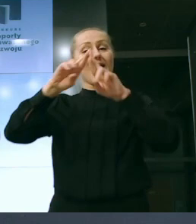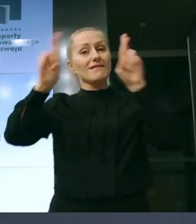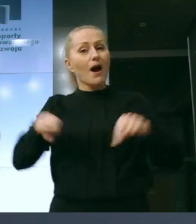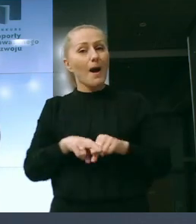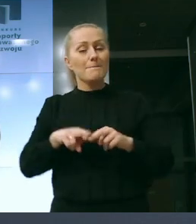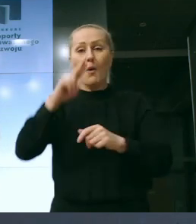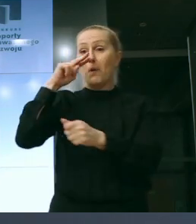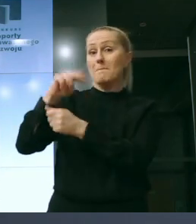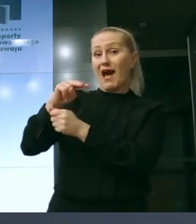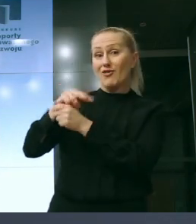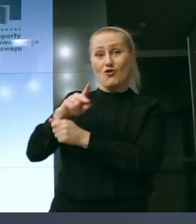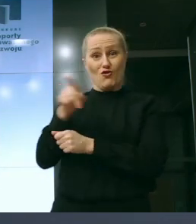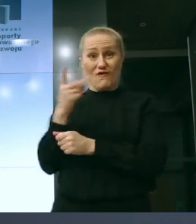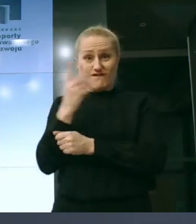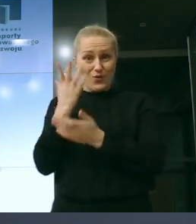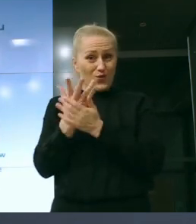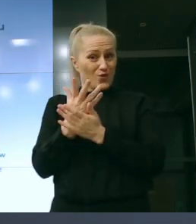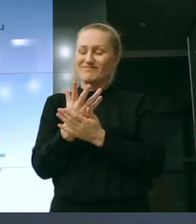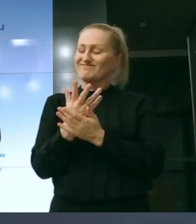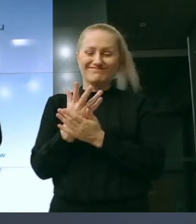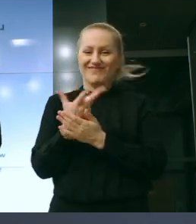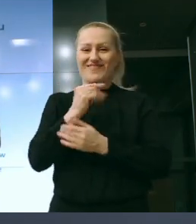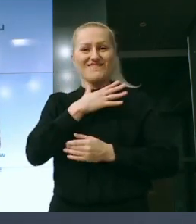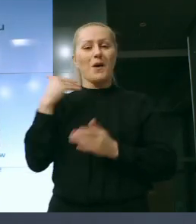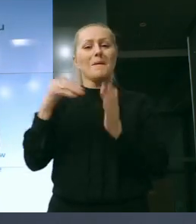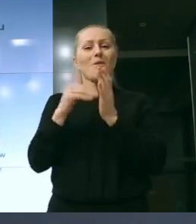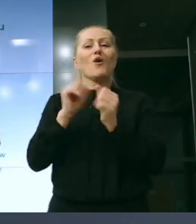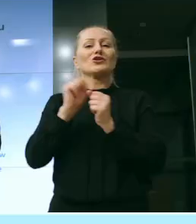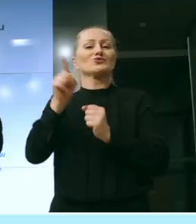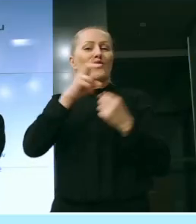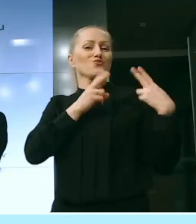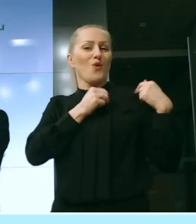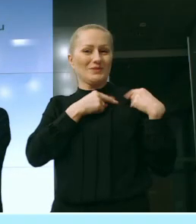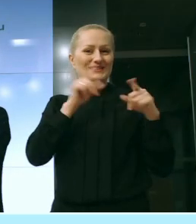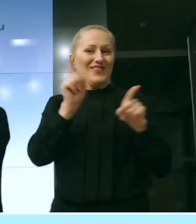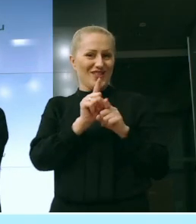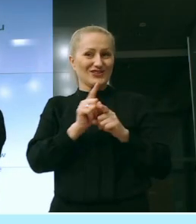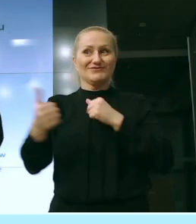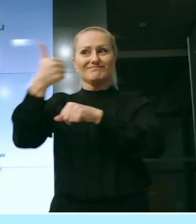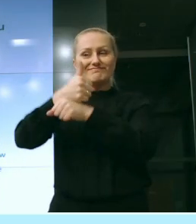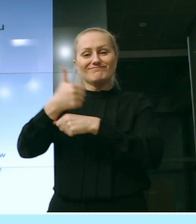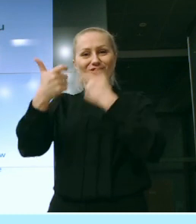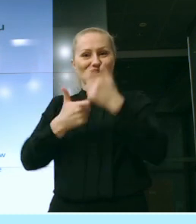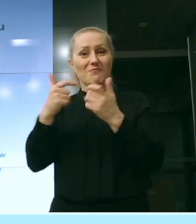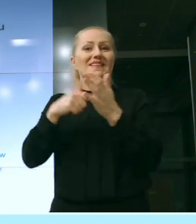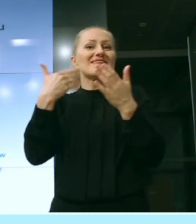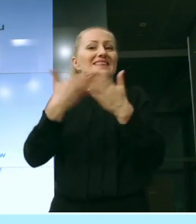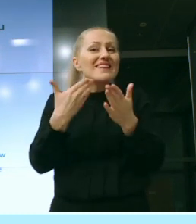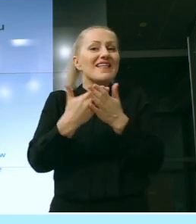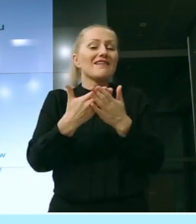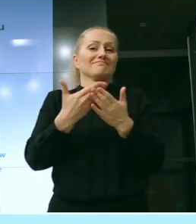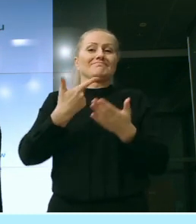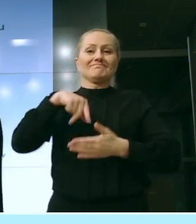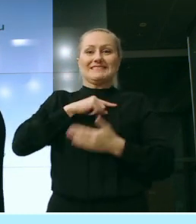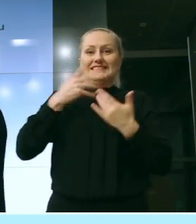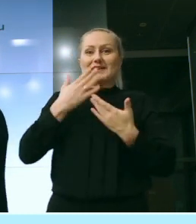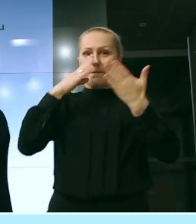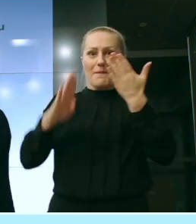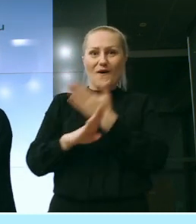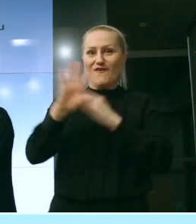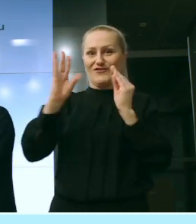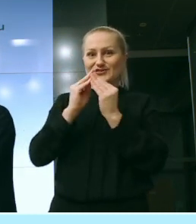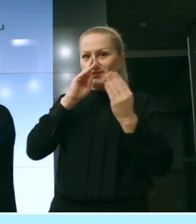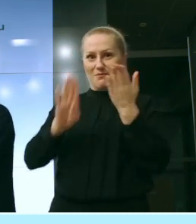wystarczy. Konieczni w konkursie są jurorzy, dlatego też, drodzy Państwo, my tutaj może zrobimy miejsce, żeby było wszystkich widać. Proszę mi